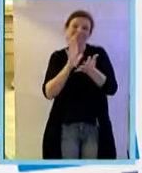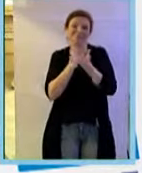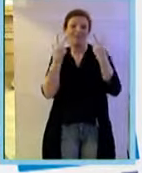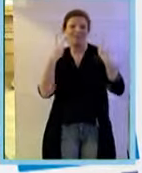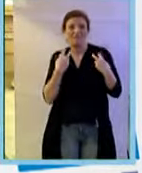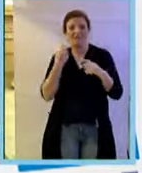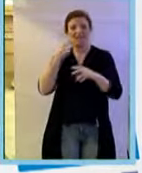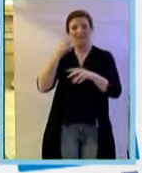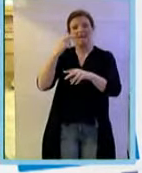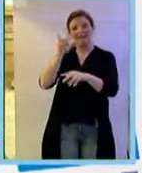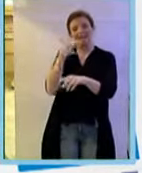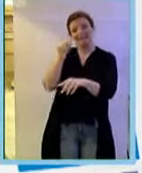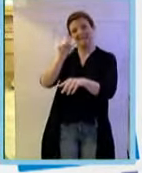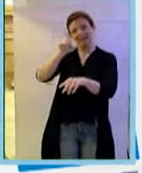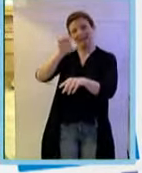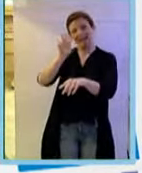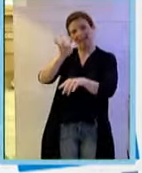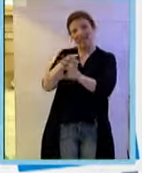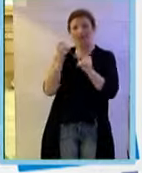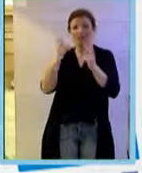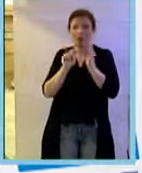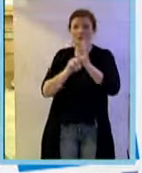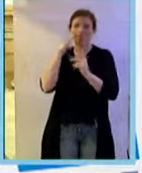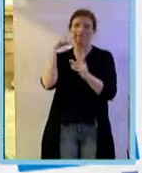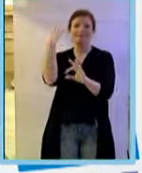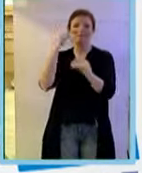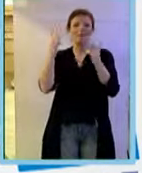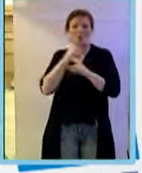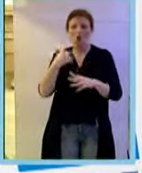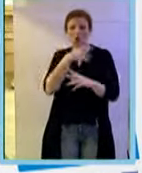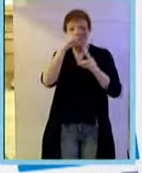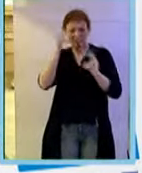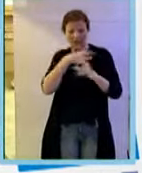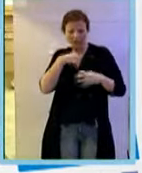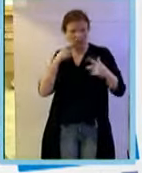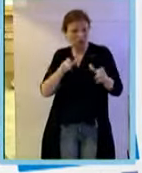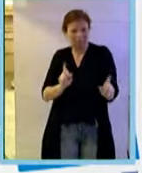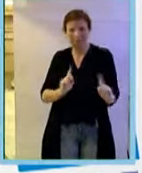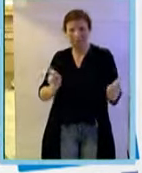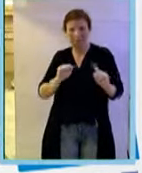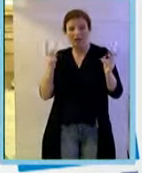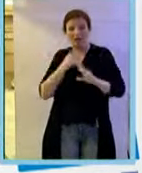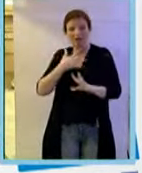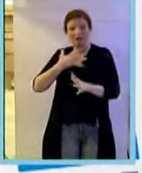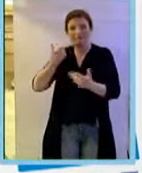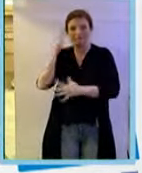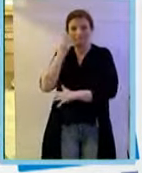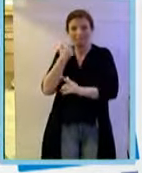Levi Montalcini, oltre che i risultati li ho ottenuti, sebbene io non sono un neuroscienziato e devo dire ho avuto il piacere di incontrarla,